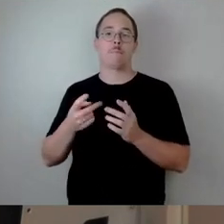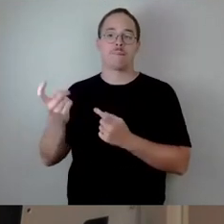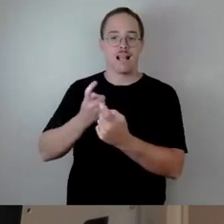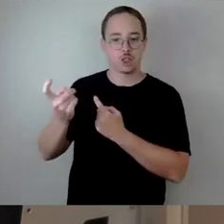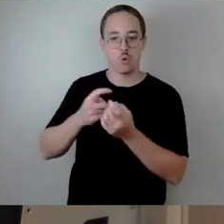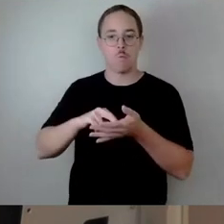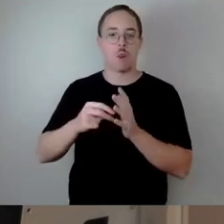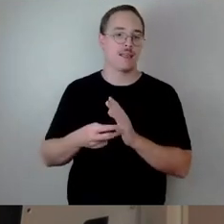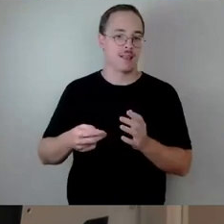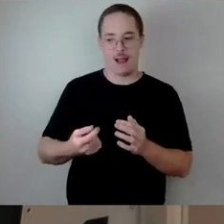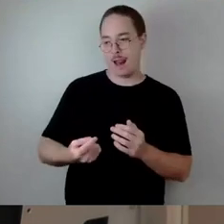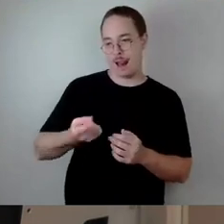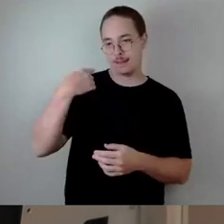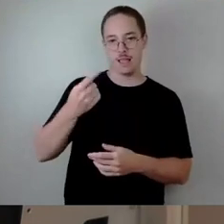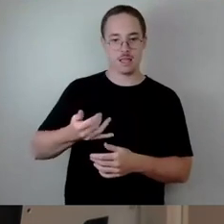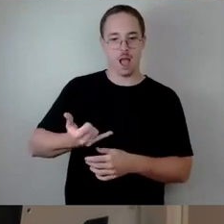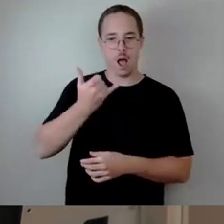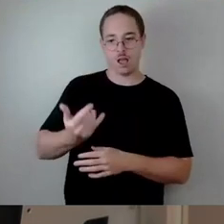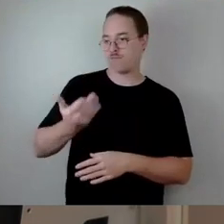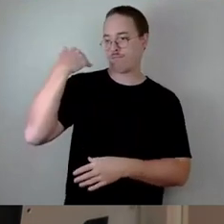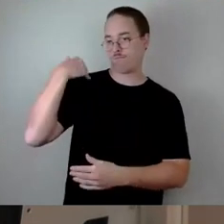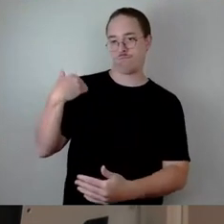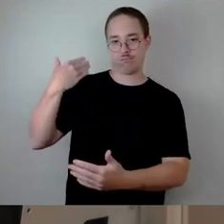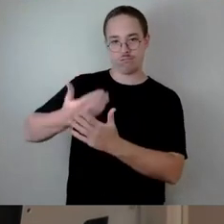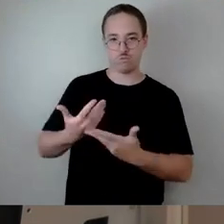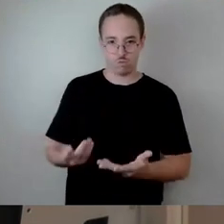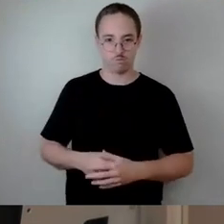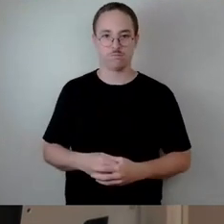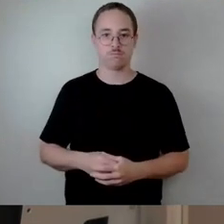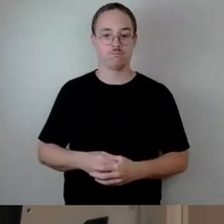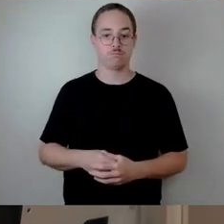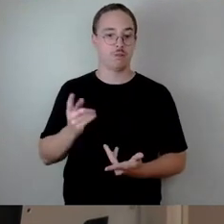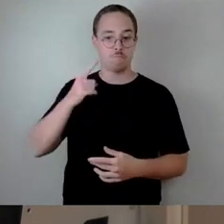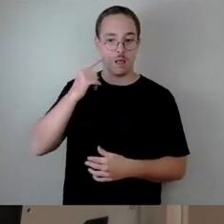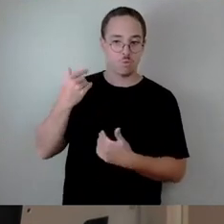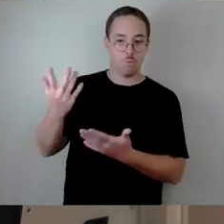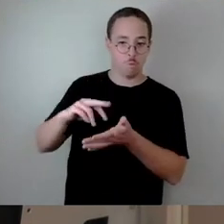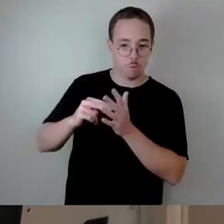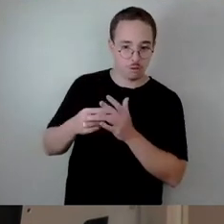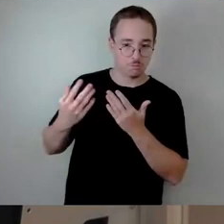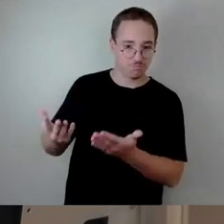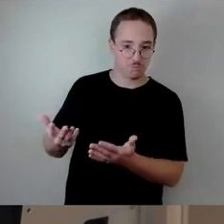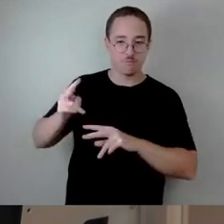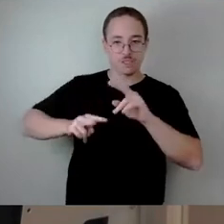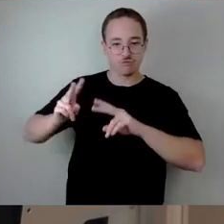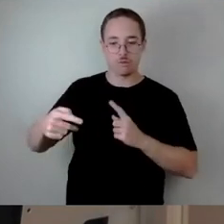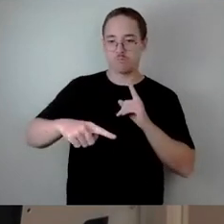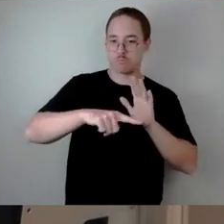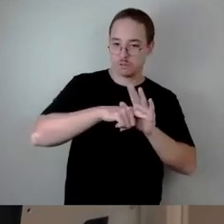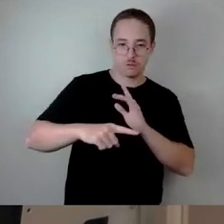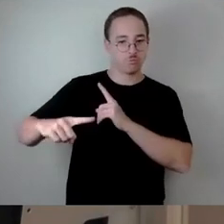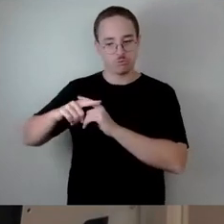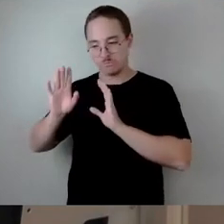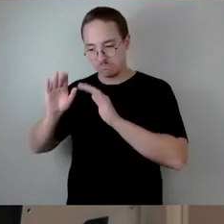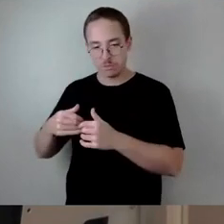unterschiedliche Meinungen über diese Politik sein. Es gibt natürlich immer auch gute Gründe dafür. Aber wir müssen den